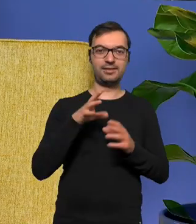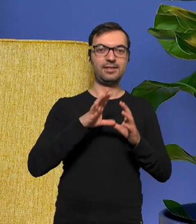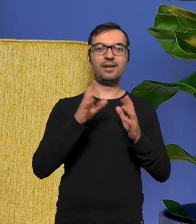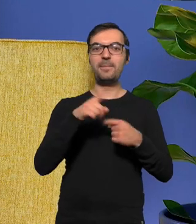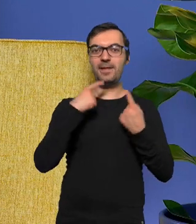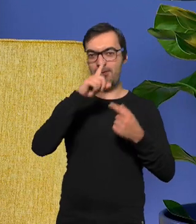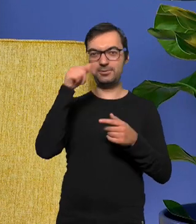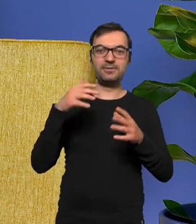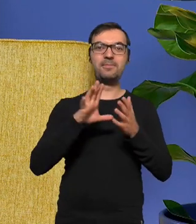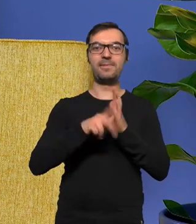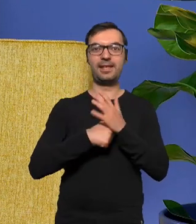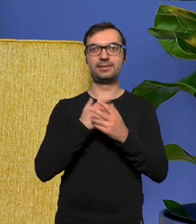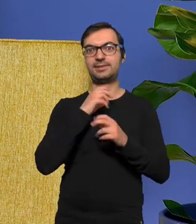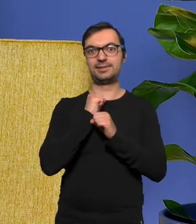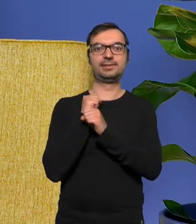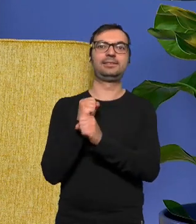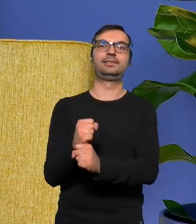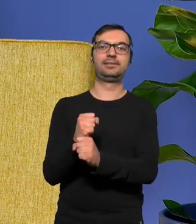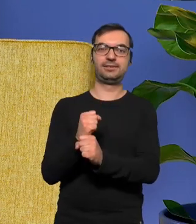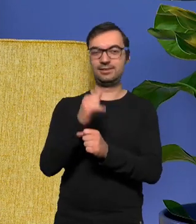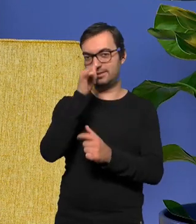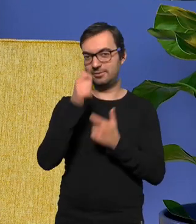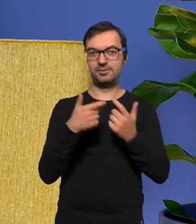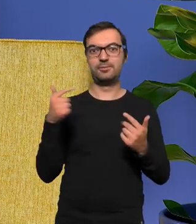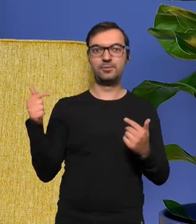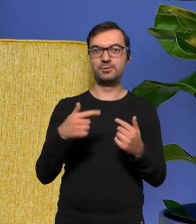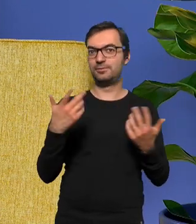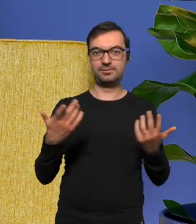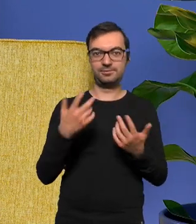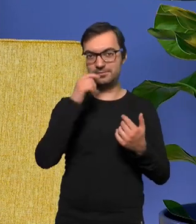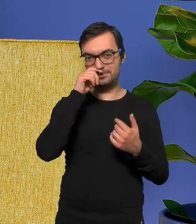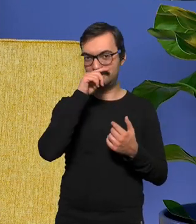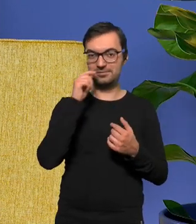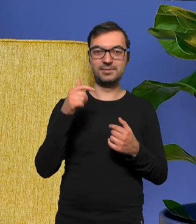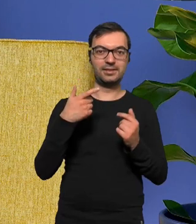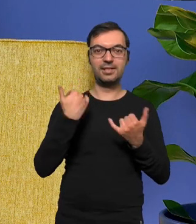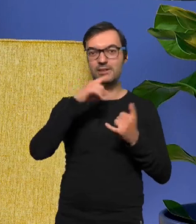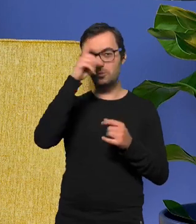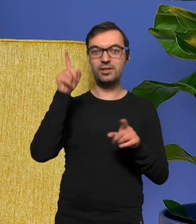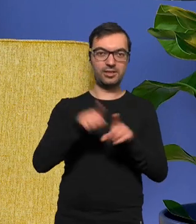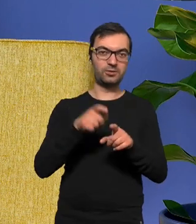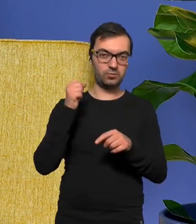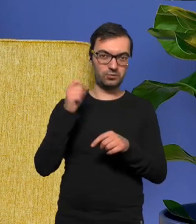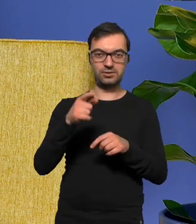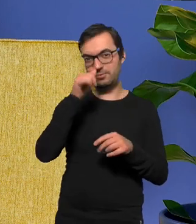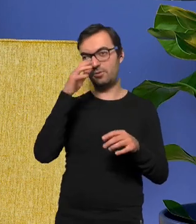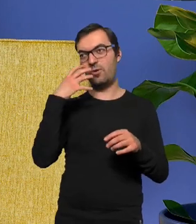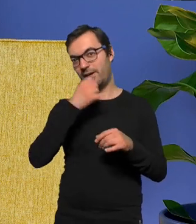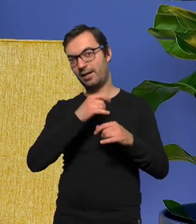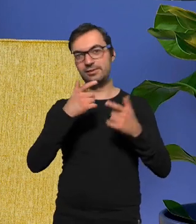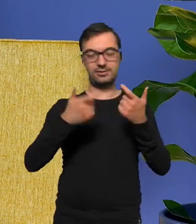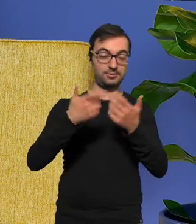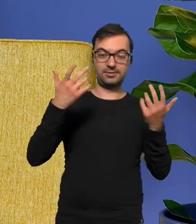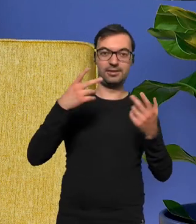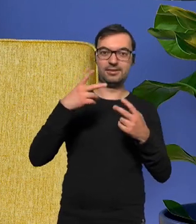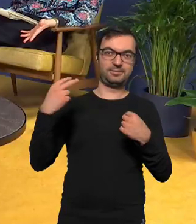to czego my ludzie uwięzieni w miastach na co dzień robić nie możemy bo musimy jednak brać pod uwagę w obecność innych ludzi żeby ich nie urazić obrazić